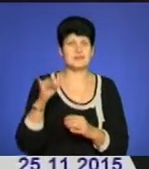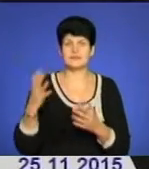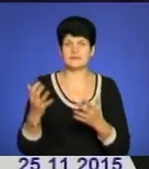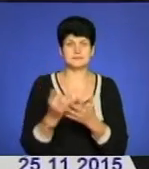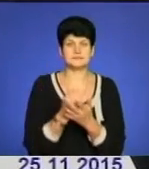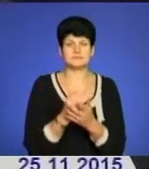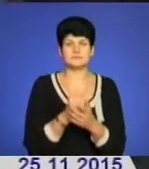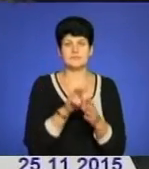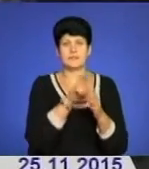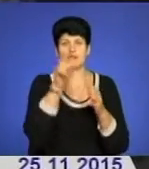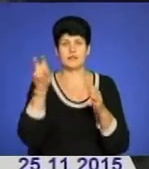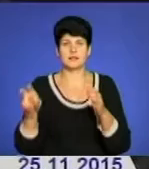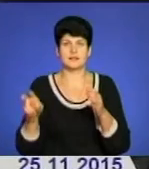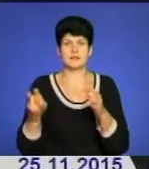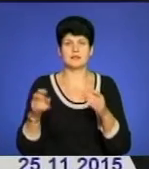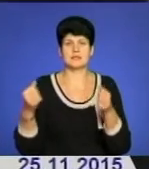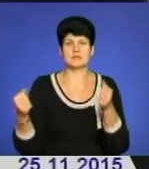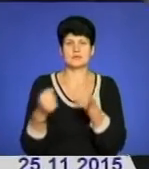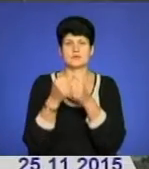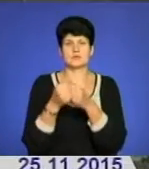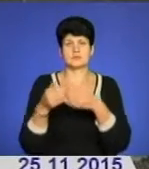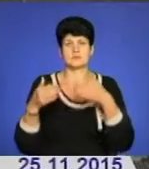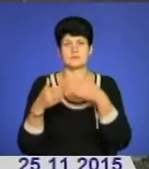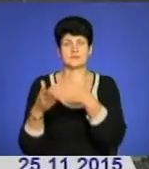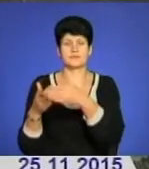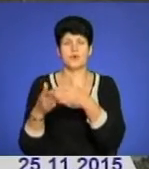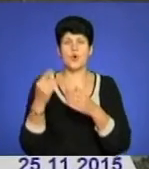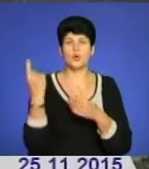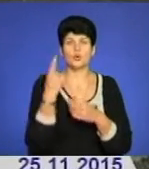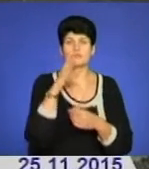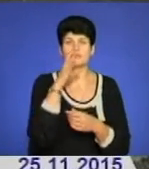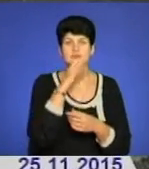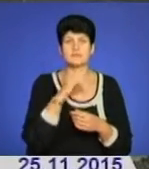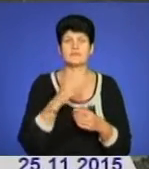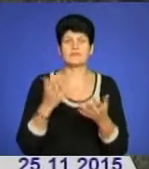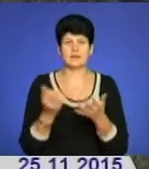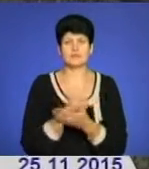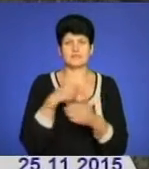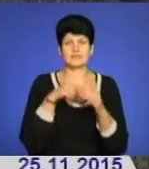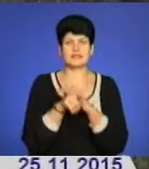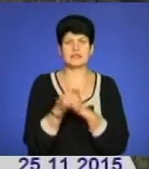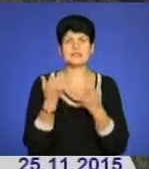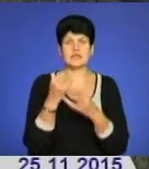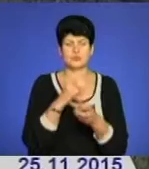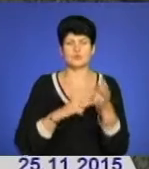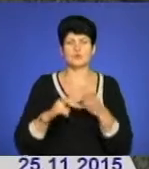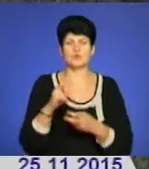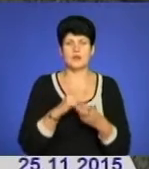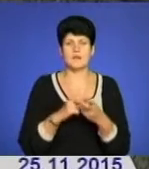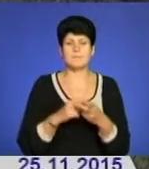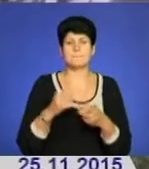допустив з'їзд на узбіччя, де зіткнувся з огорожою. Одному з викрадачів водієві вдалося втекти. Зараз його розшукують.